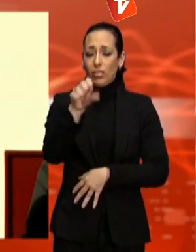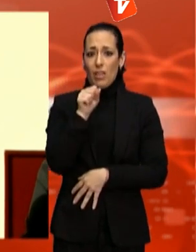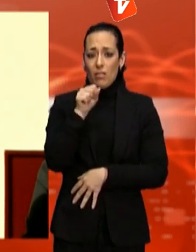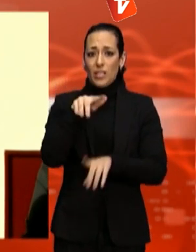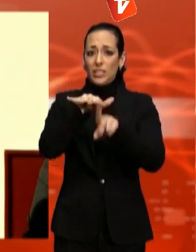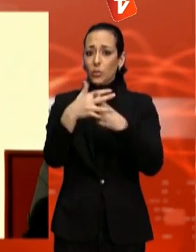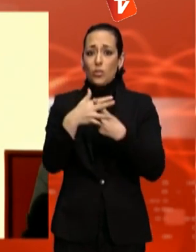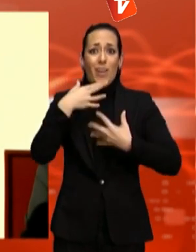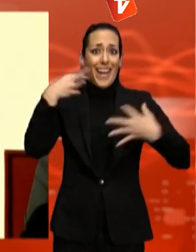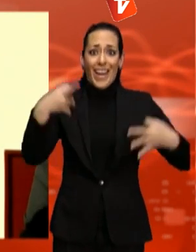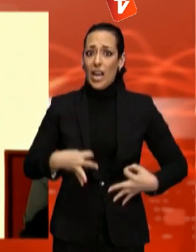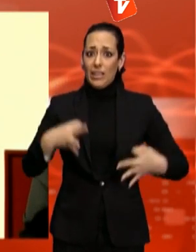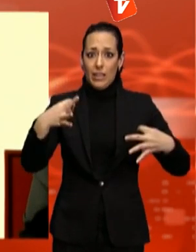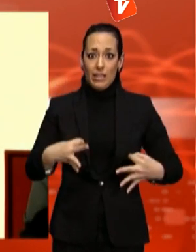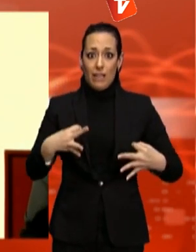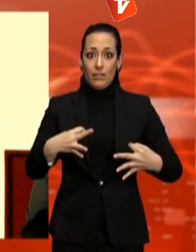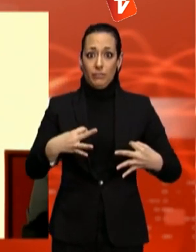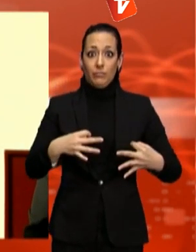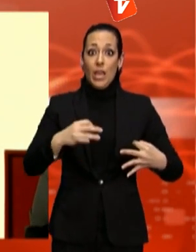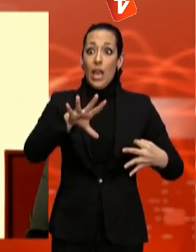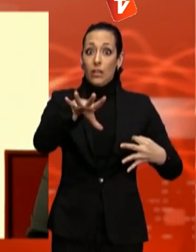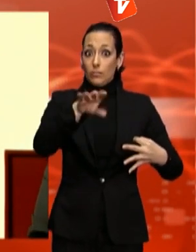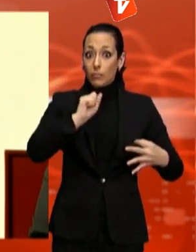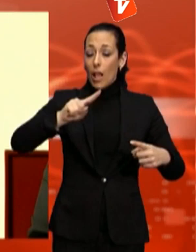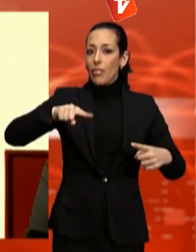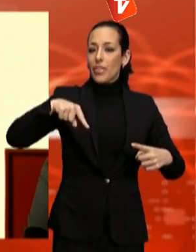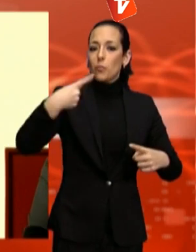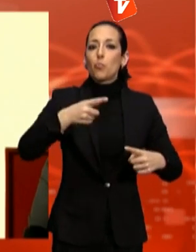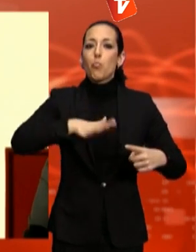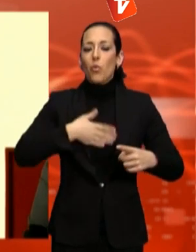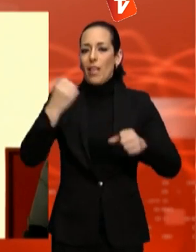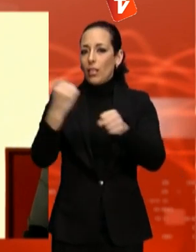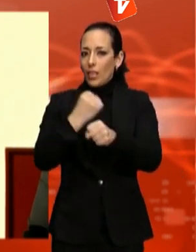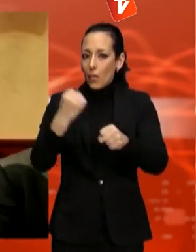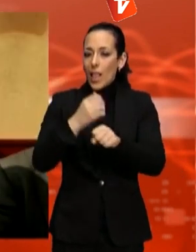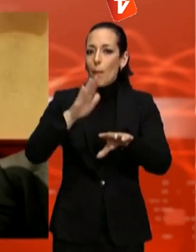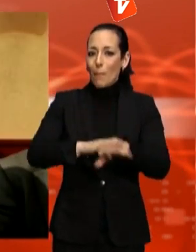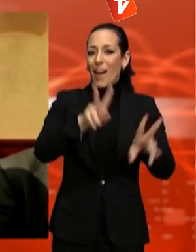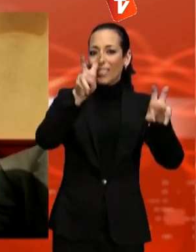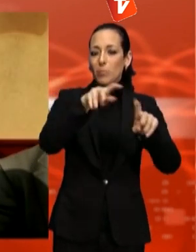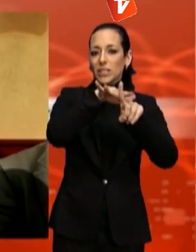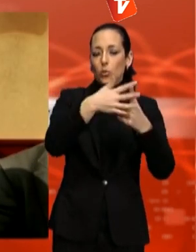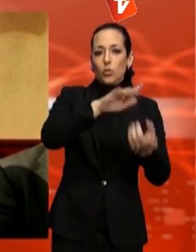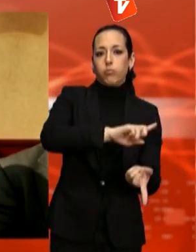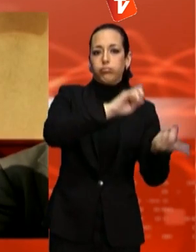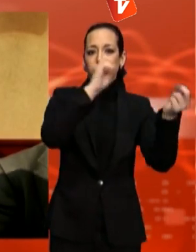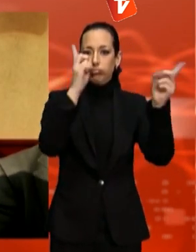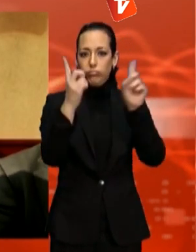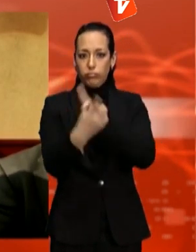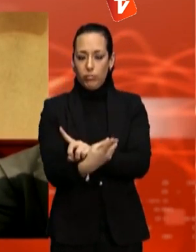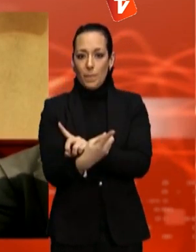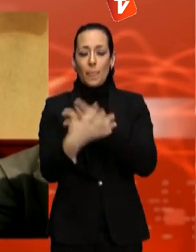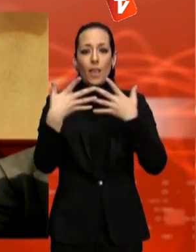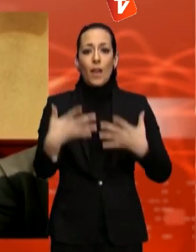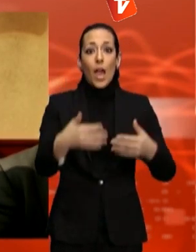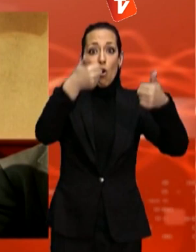comprensió poder treballar col·lectivament per transformar aquestes situacions. Aquí apostem per una fórmula diferent, per una